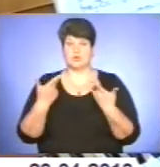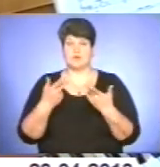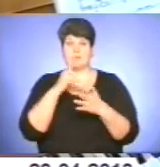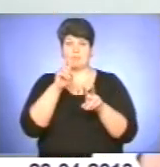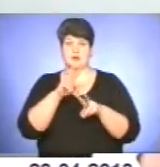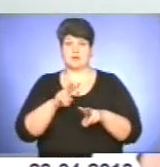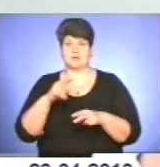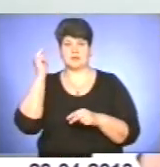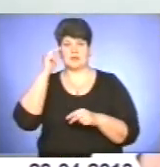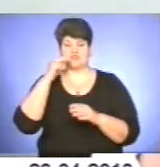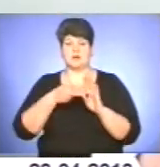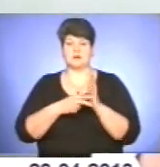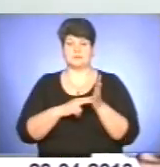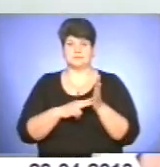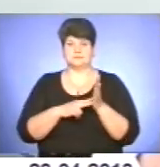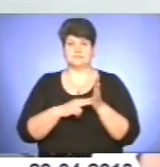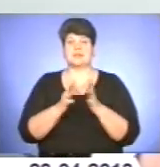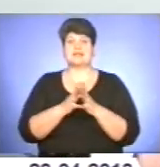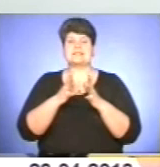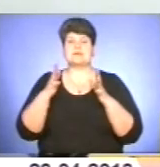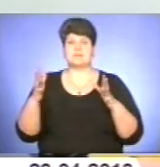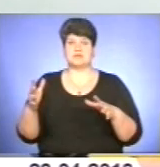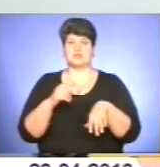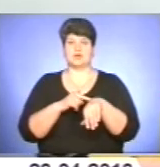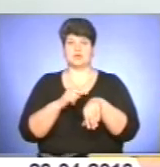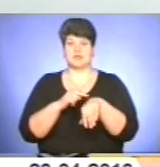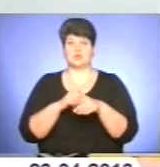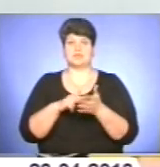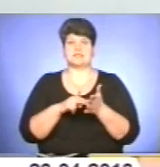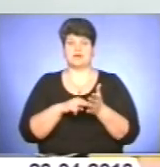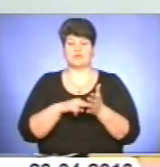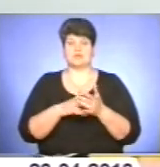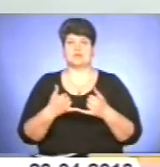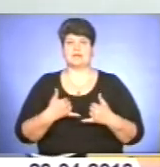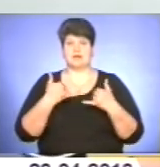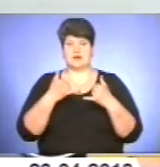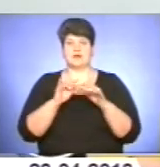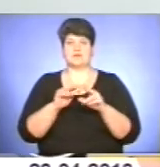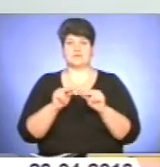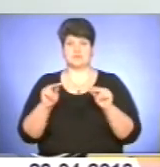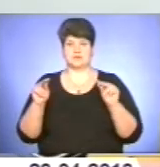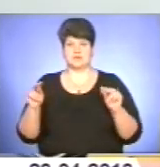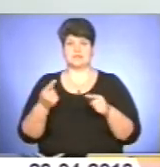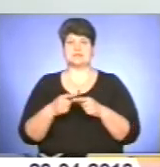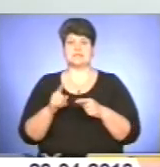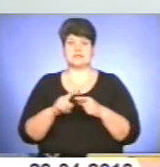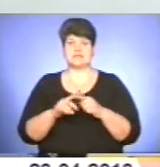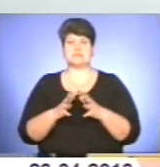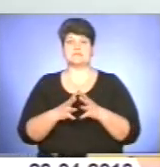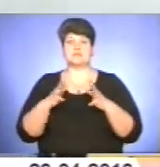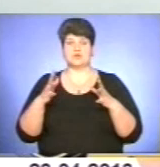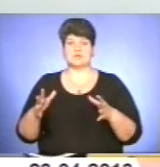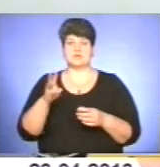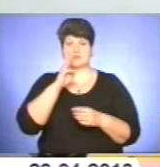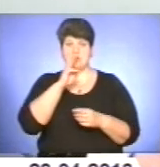Тобто збільшити годину на ставку для викладачів. Це називається, що збільшують заробітну